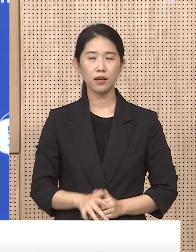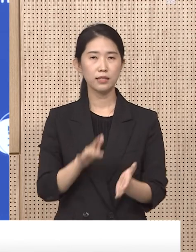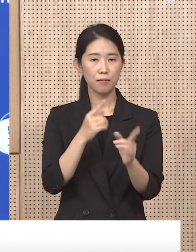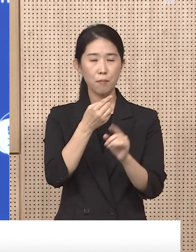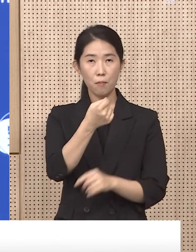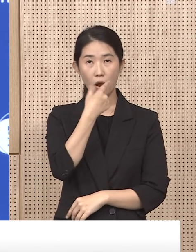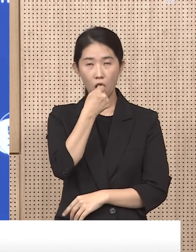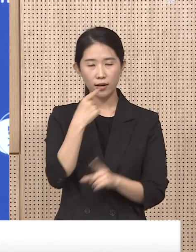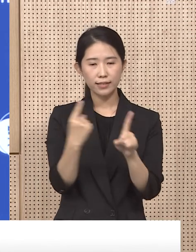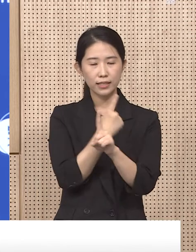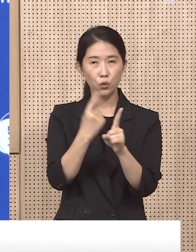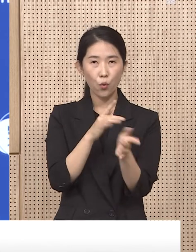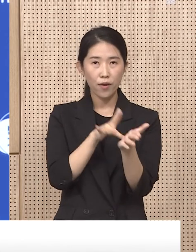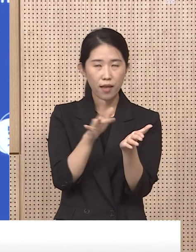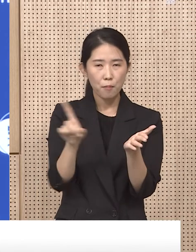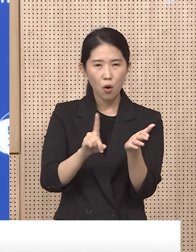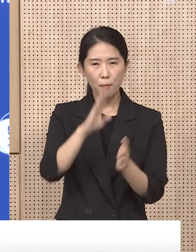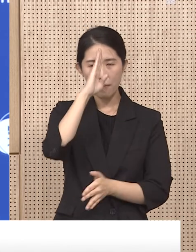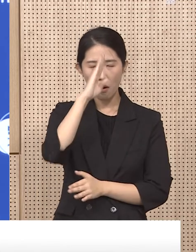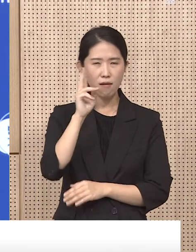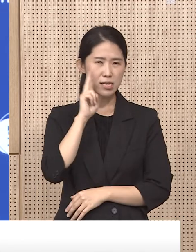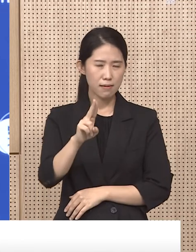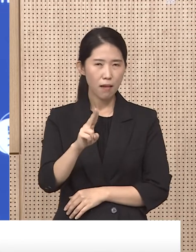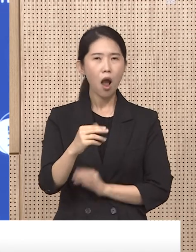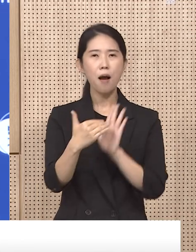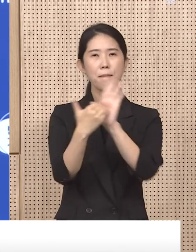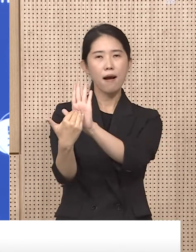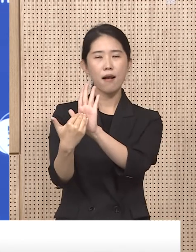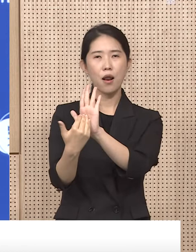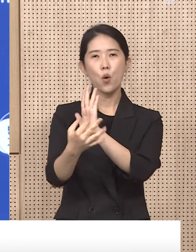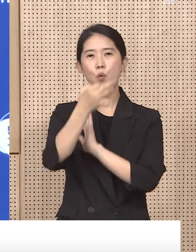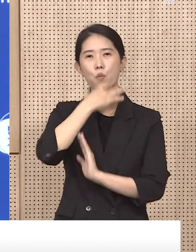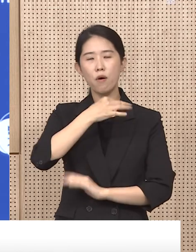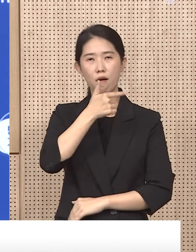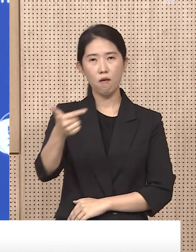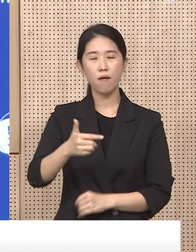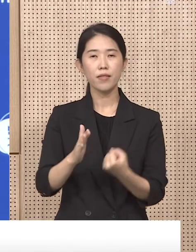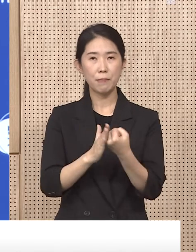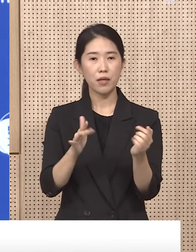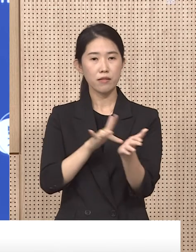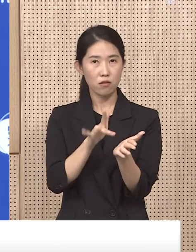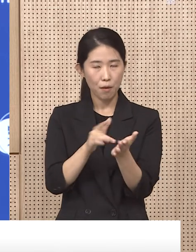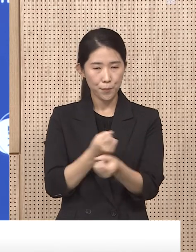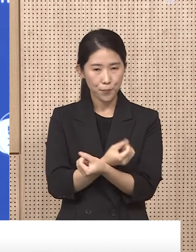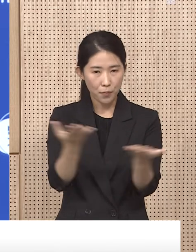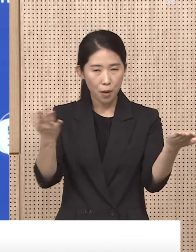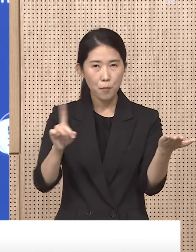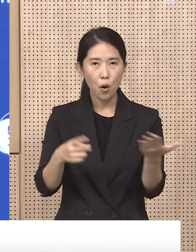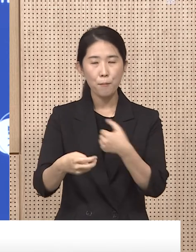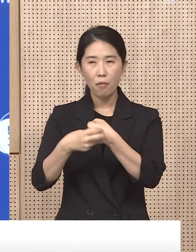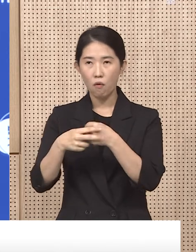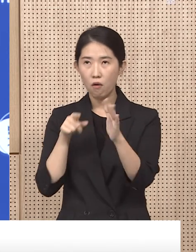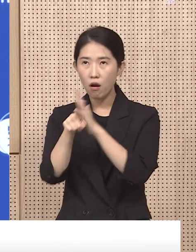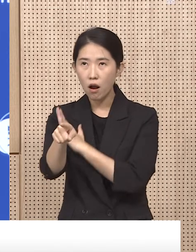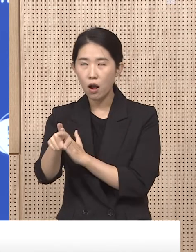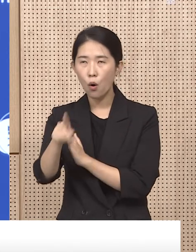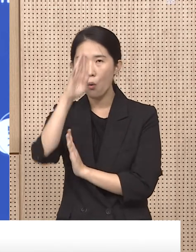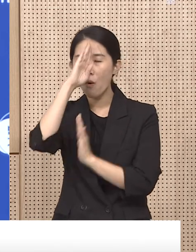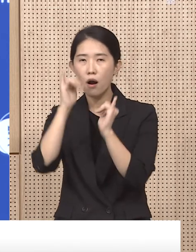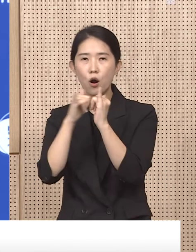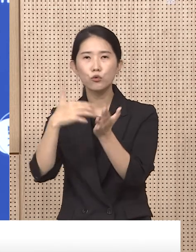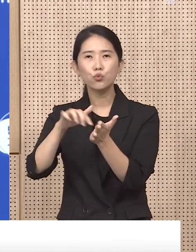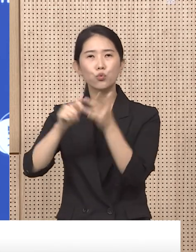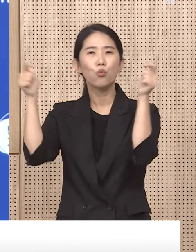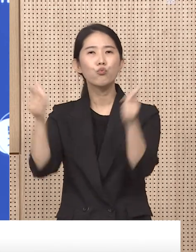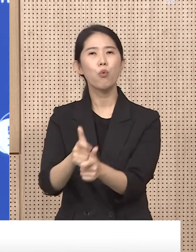치명률을 절반으로 줄여주는 효과적인 대응수단으로서 처방이 확대되면 병원으로 가야 하는 환자도 절반으로 줄일